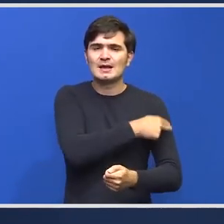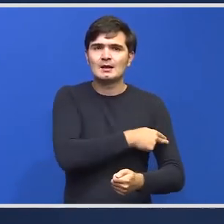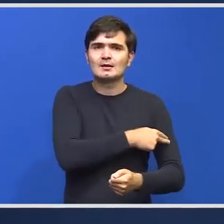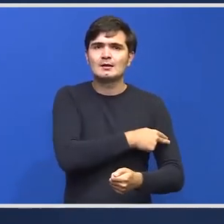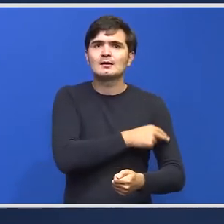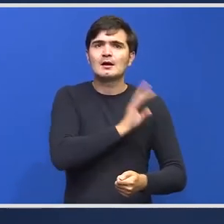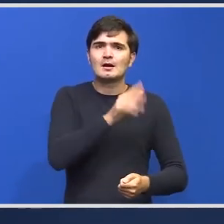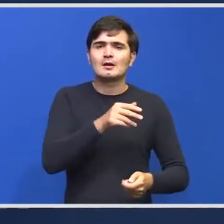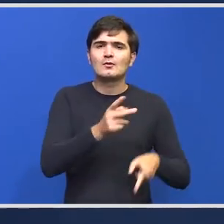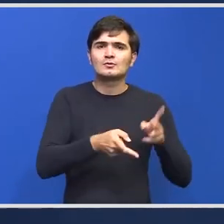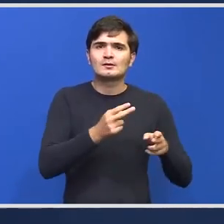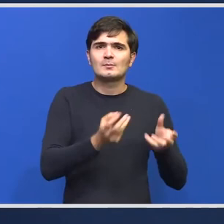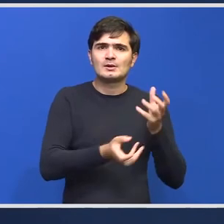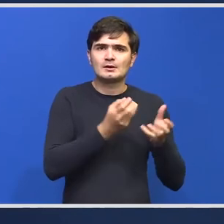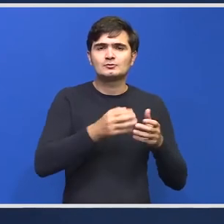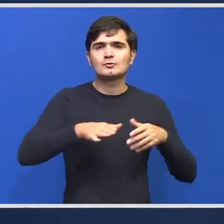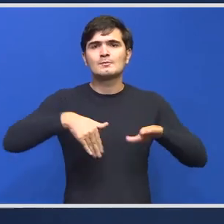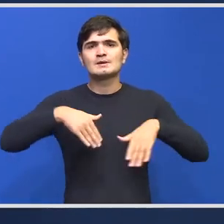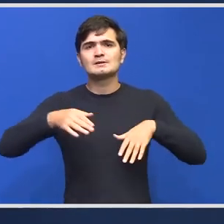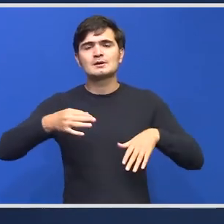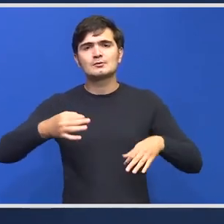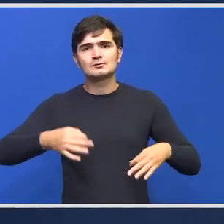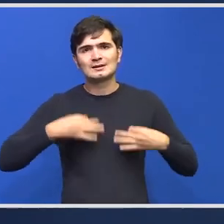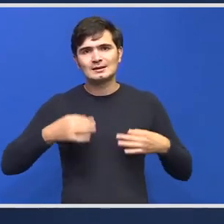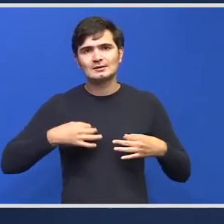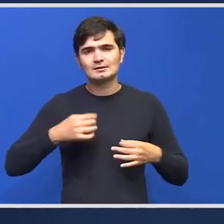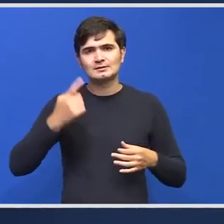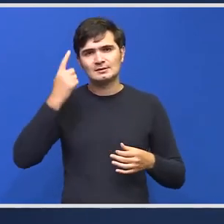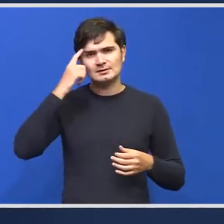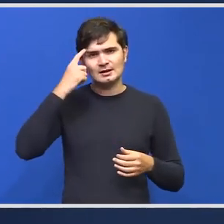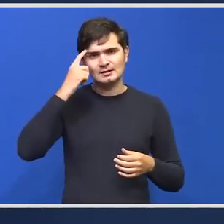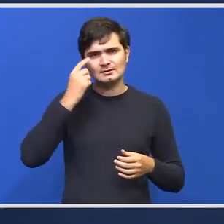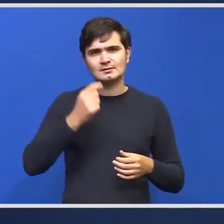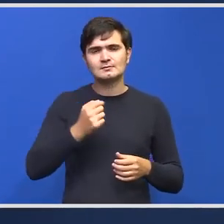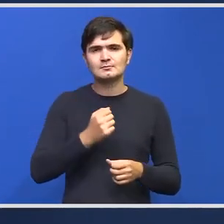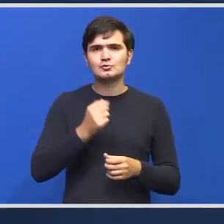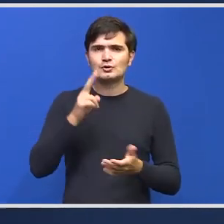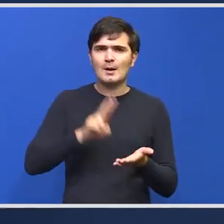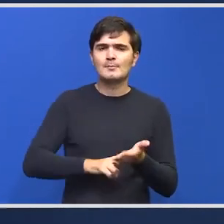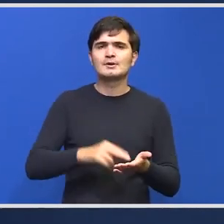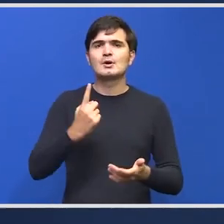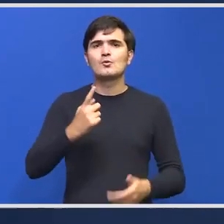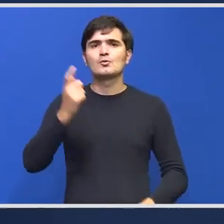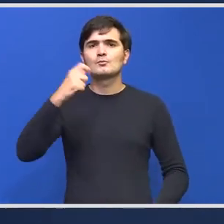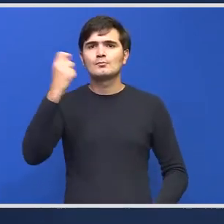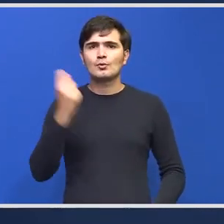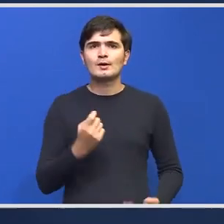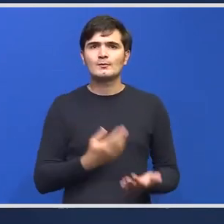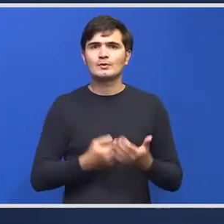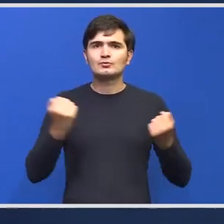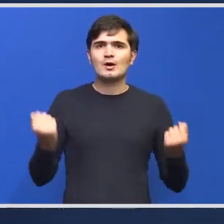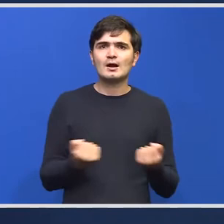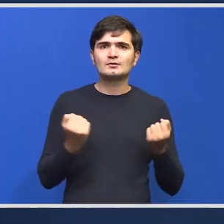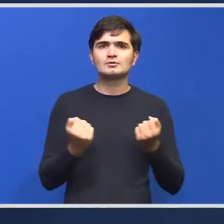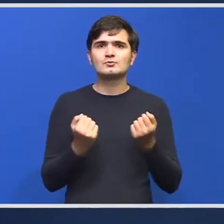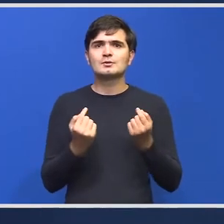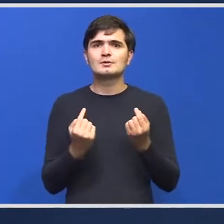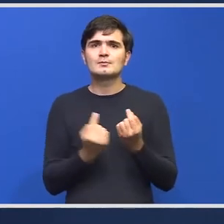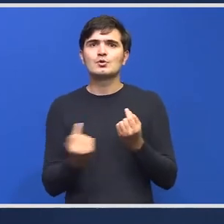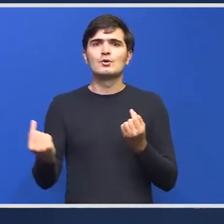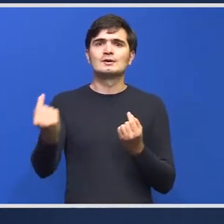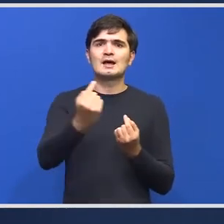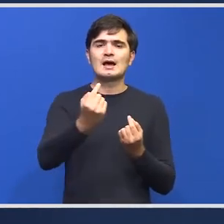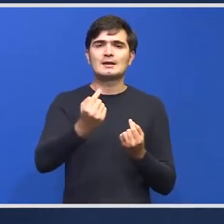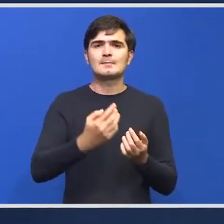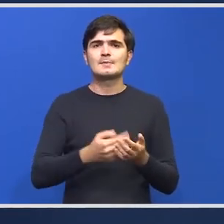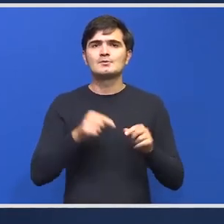gândit și aplică din 2016 un proiect Acțiuni Prioritare Arsuri se numește care